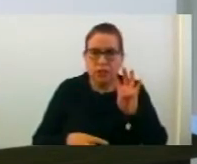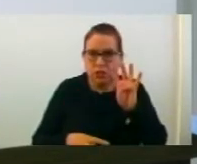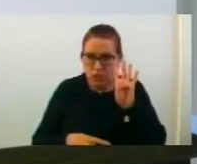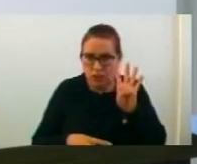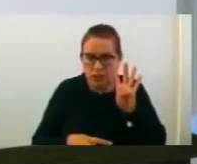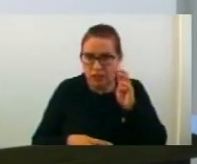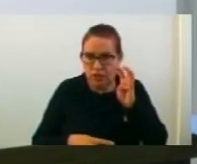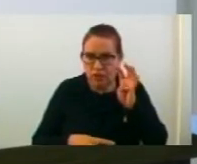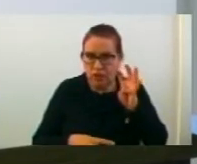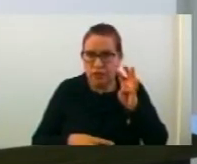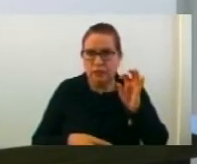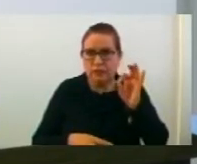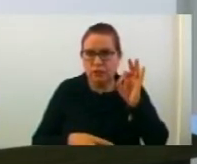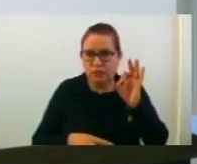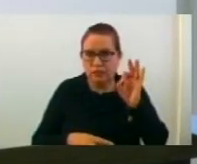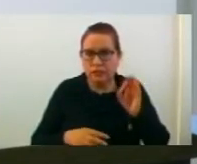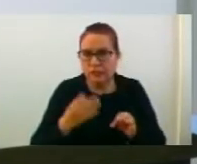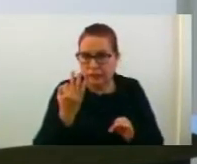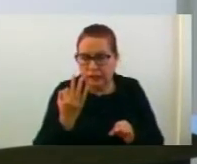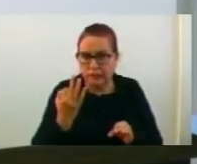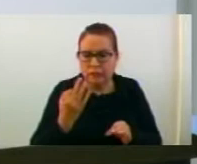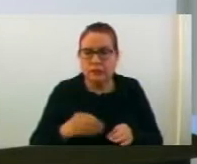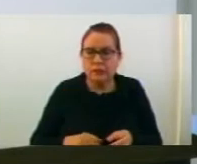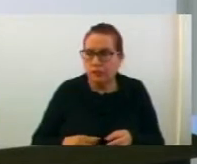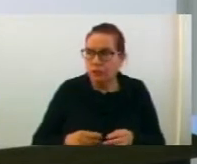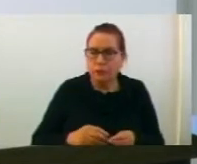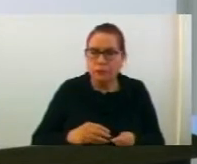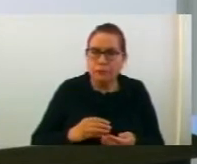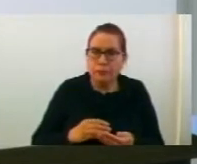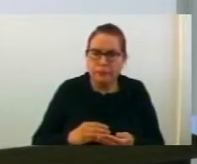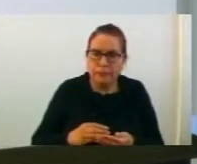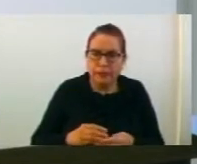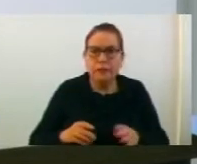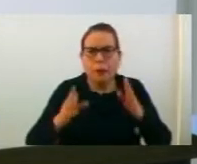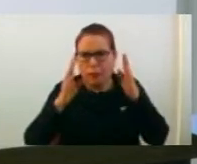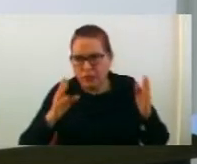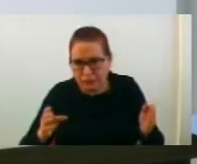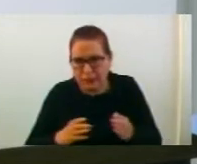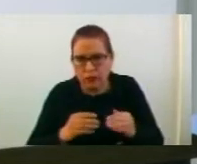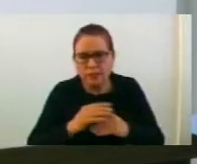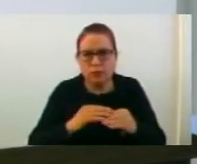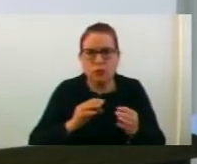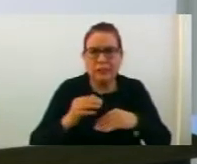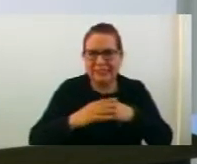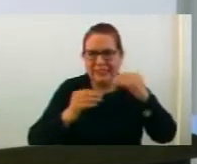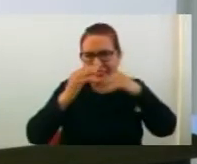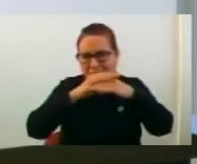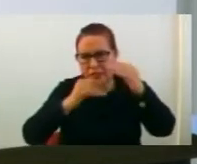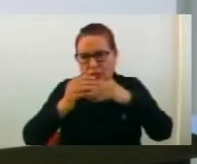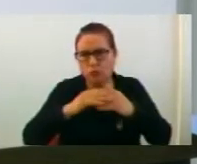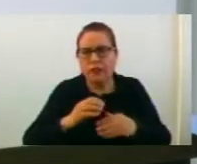детален урбанизътчки план за дел од блок 4, урбана единица 1 по генералното урбанизътчки план за град Струмица. И